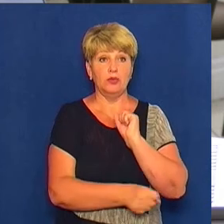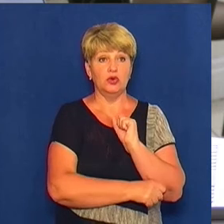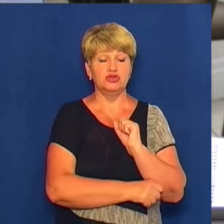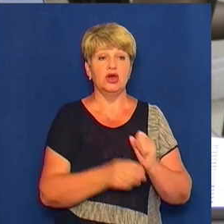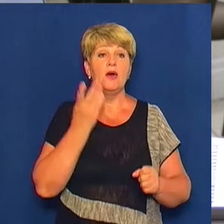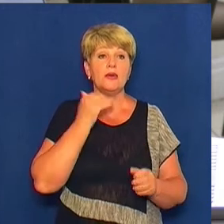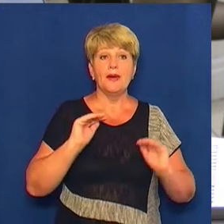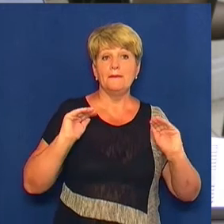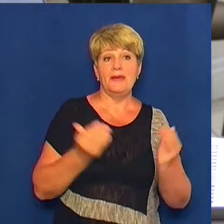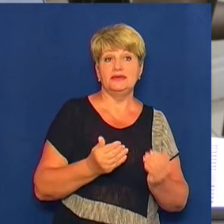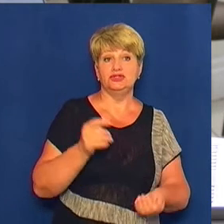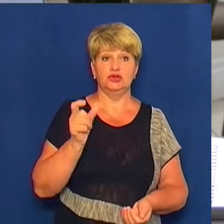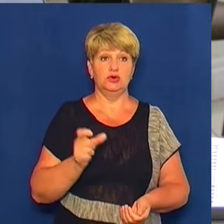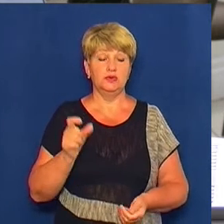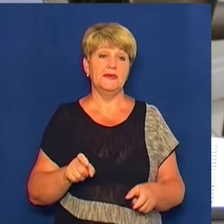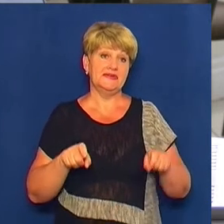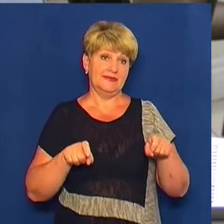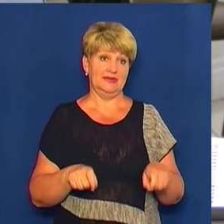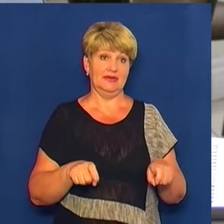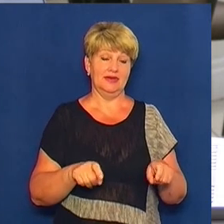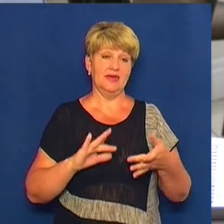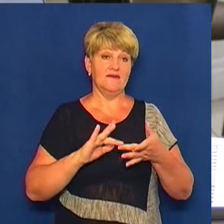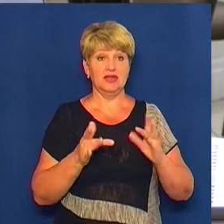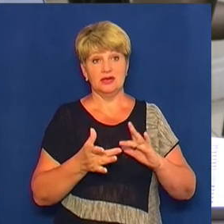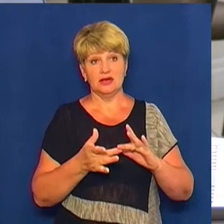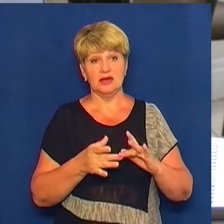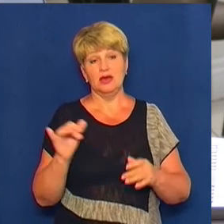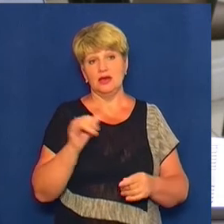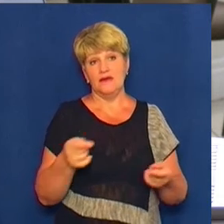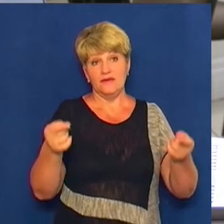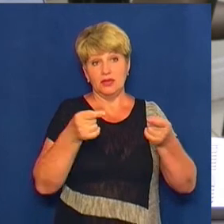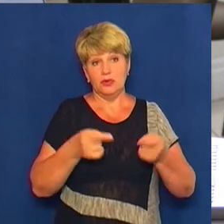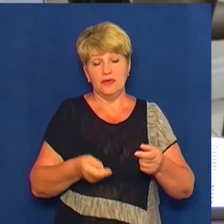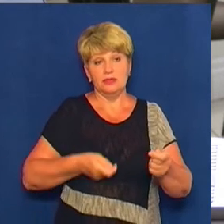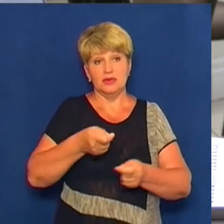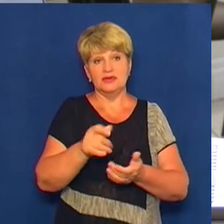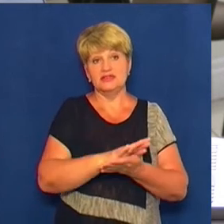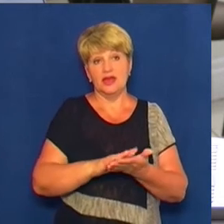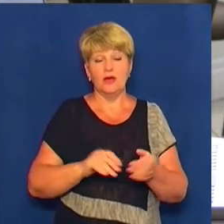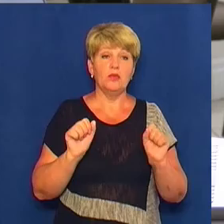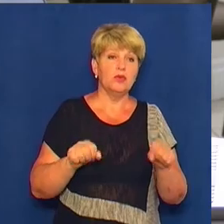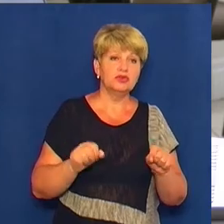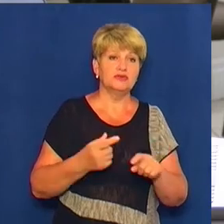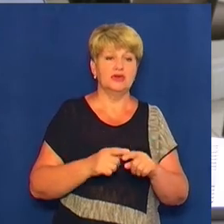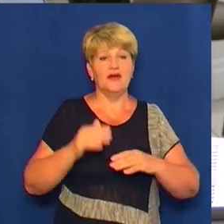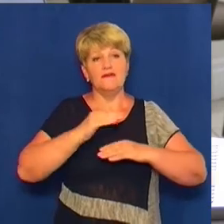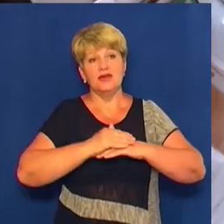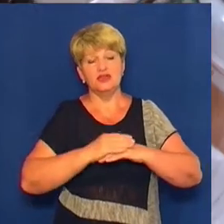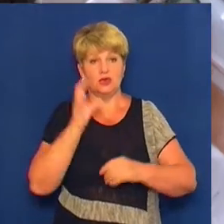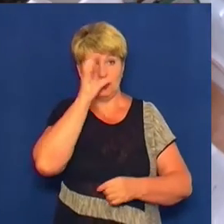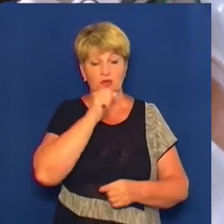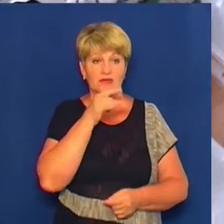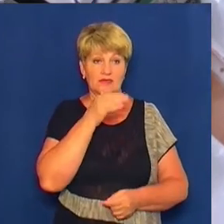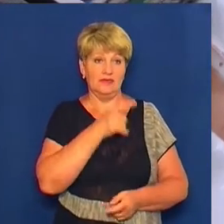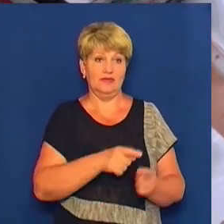найменше людей сидить в інтернеті і, відповідно, подає заяви. Можливо, це якийсь вечірній або нічний час.